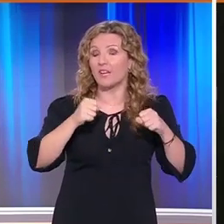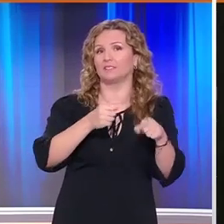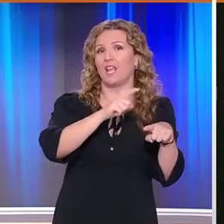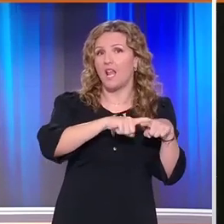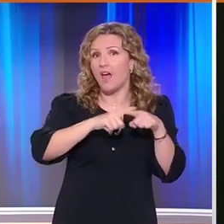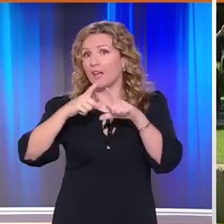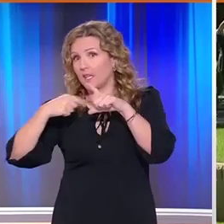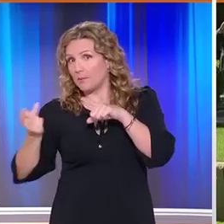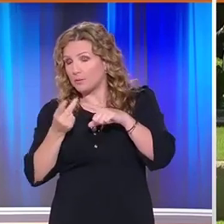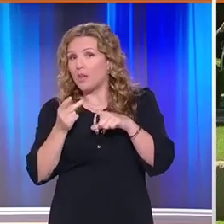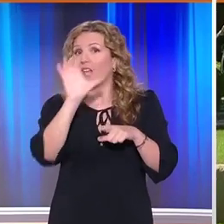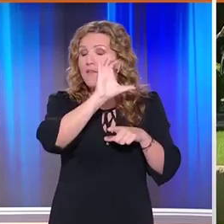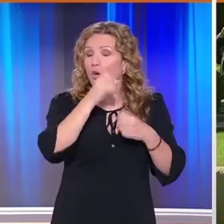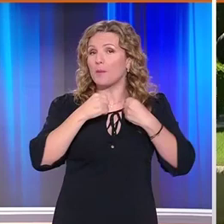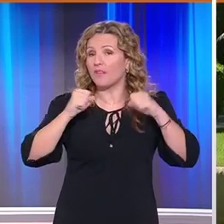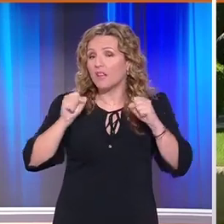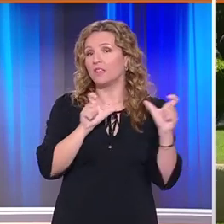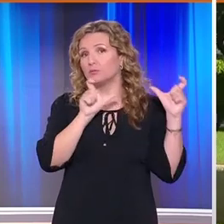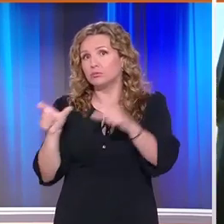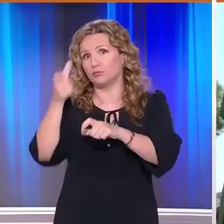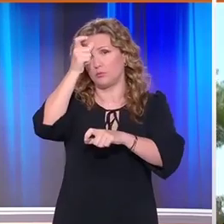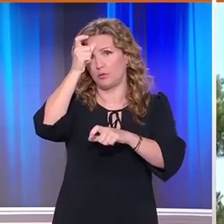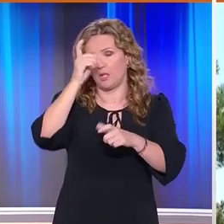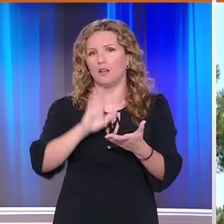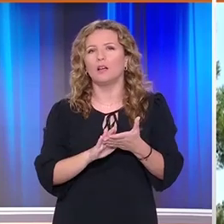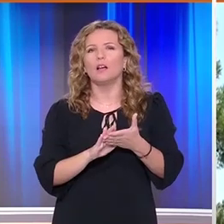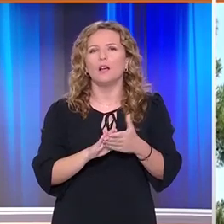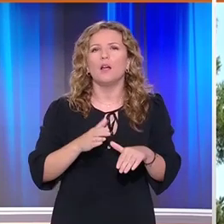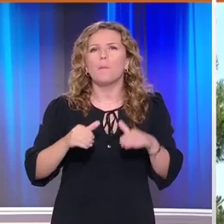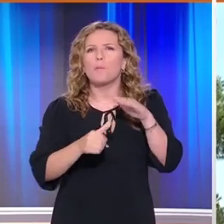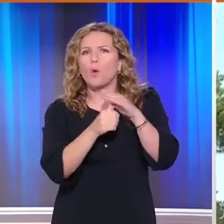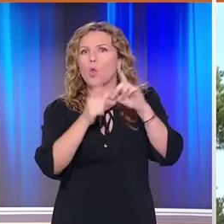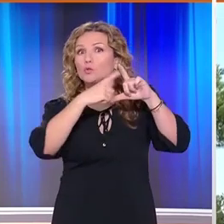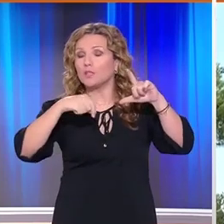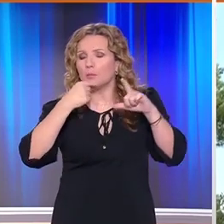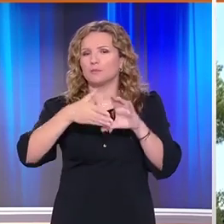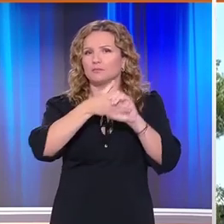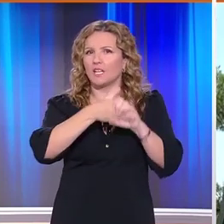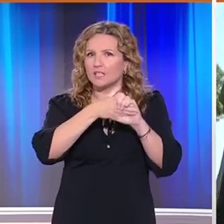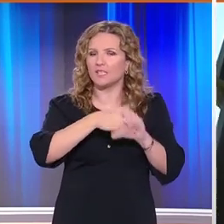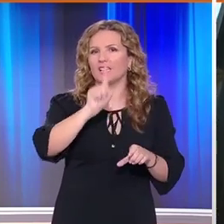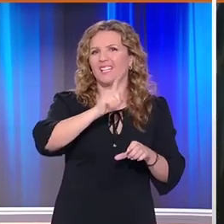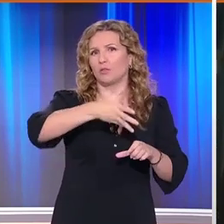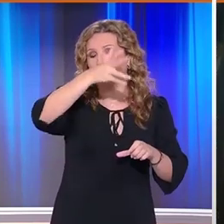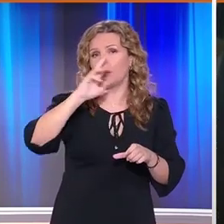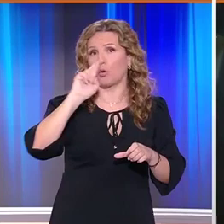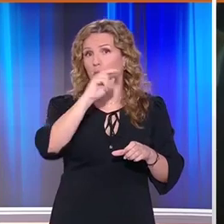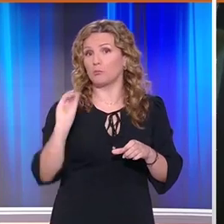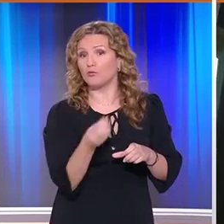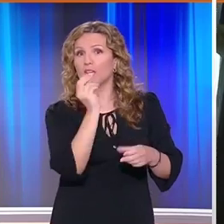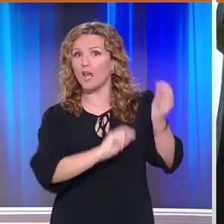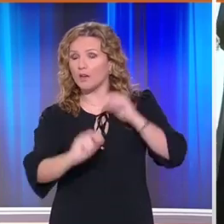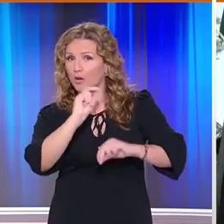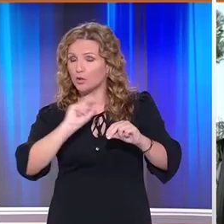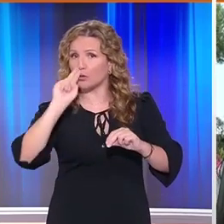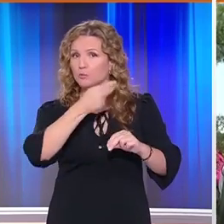τόσο σε διμερές όσο και σε ευρωπαϊκό επίπεδο Ο Κύπρος Πρόεδρος από την πλευρά του συνεχάρει τον κύριο Μητσοτάκη για την εκλογή του στην